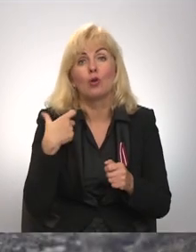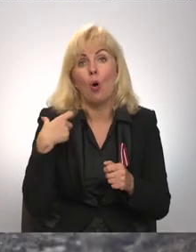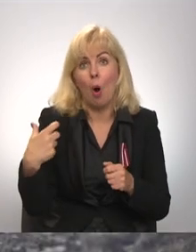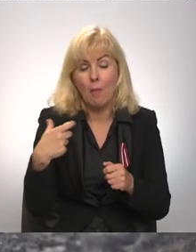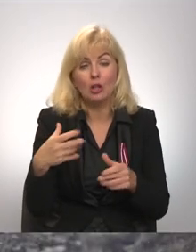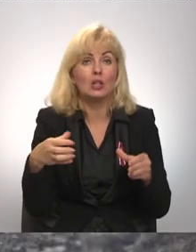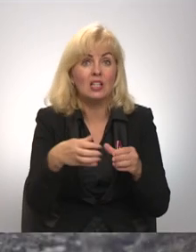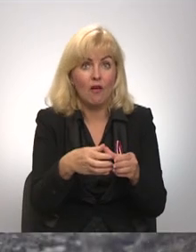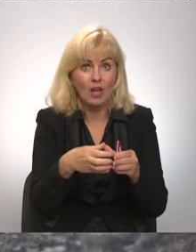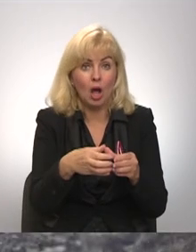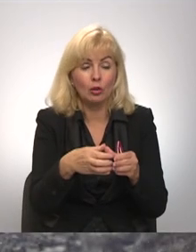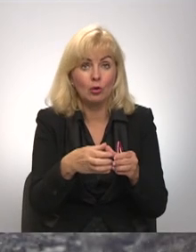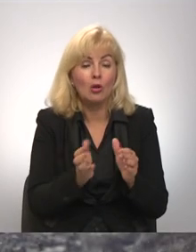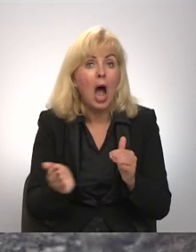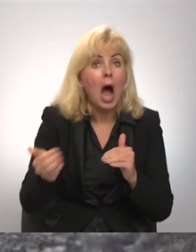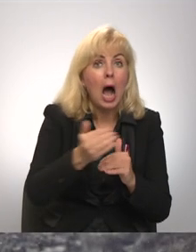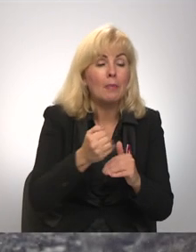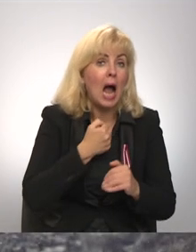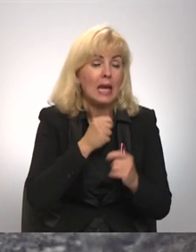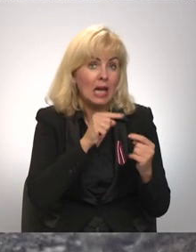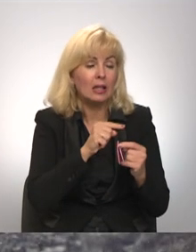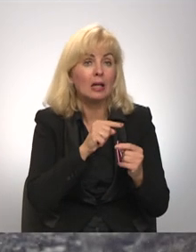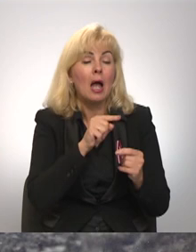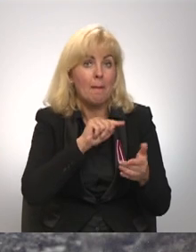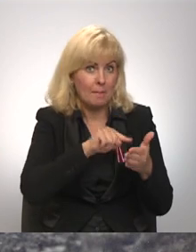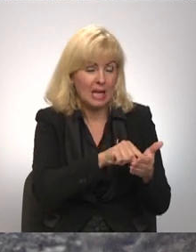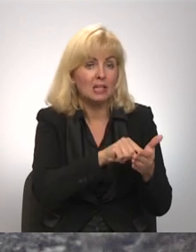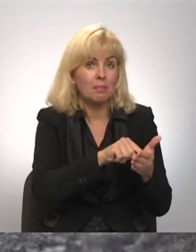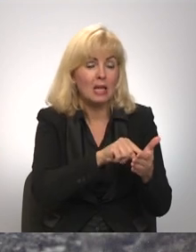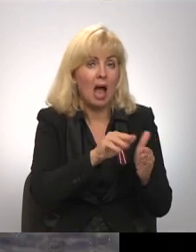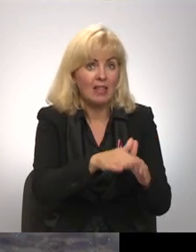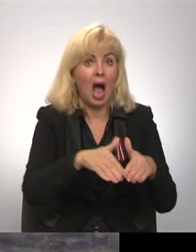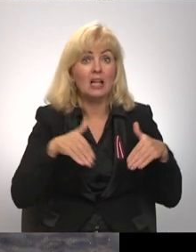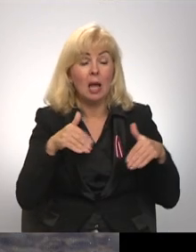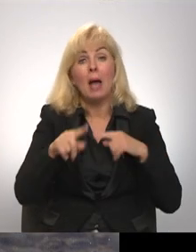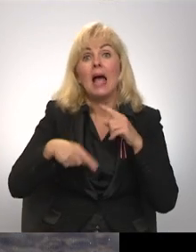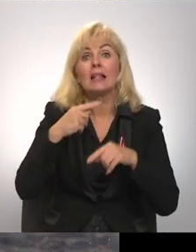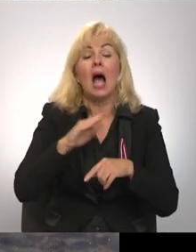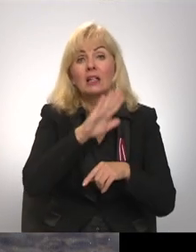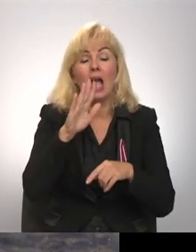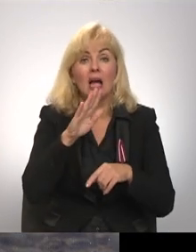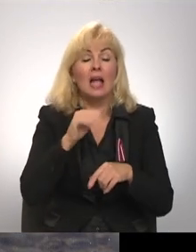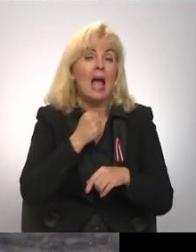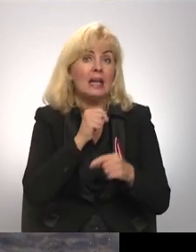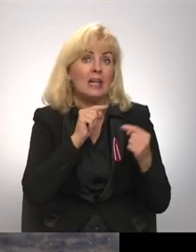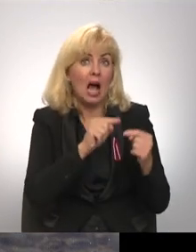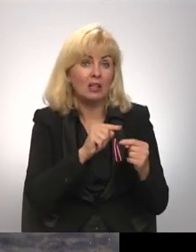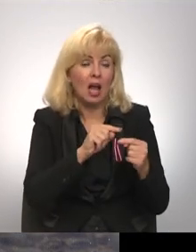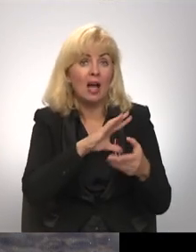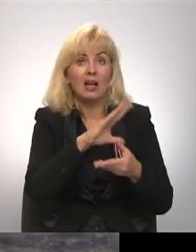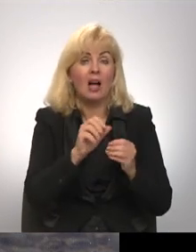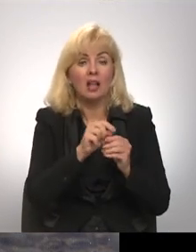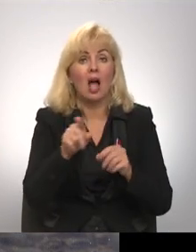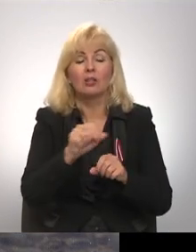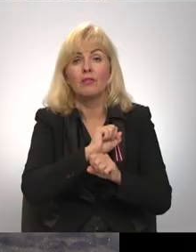savu vienību, viņš apgāja ienaidnieku un piespieda to atkāpties, bet jau nākamajā dienā ienaidnieka granāte viņu saplosīja.